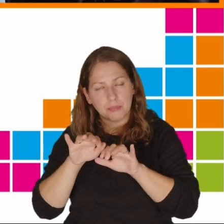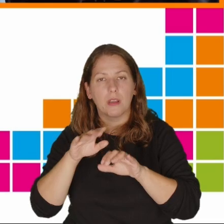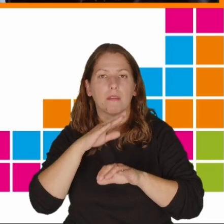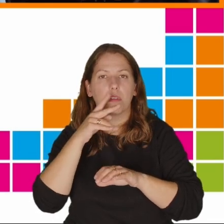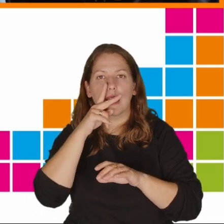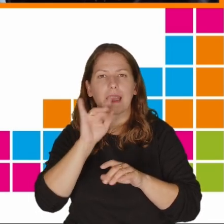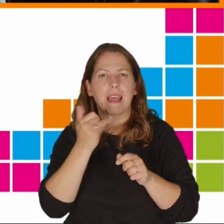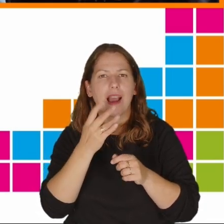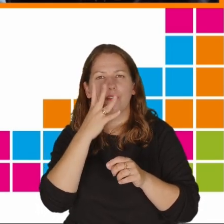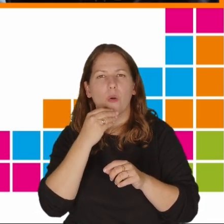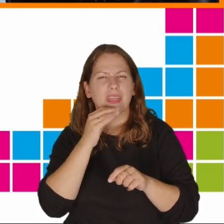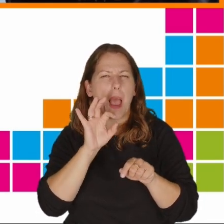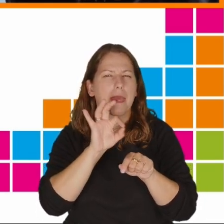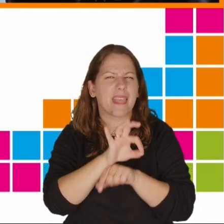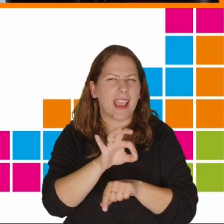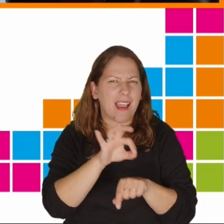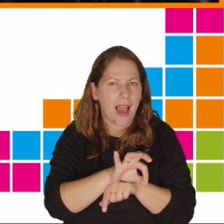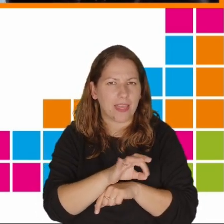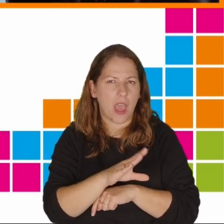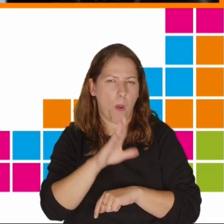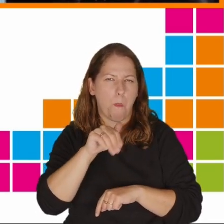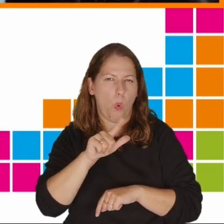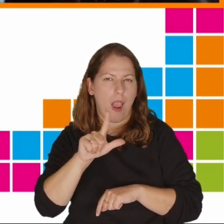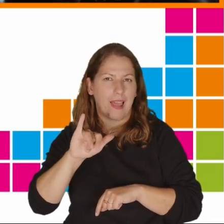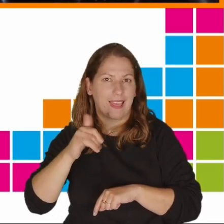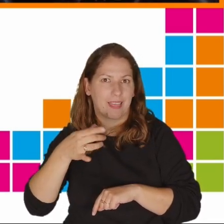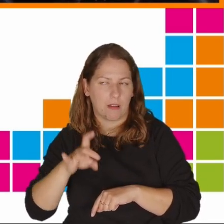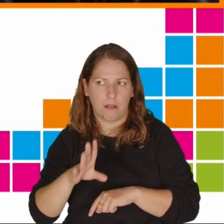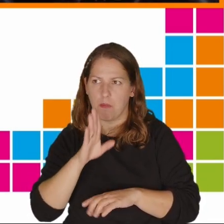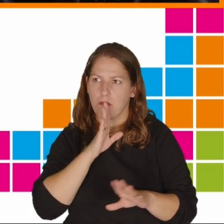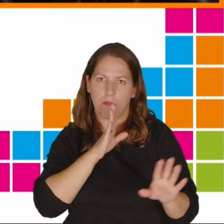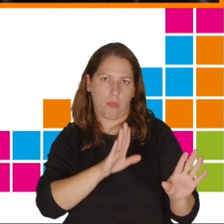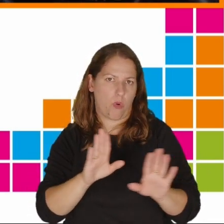nękanie, bullying, widzimy dokładnie ten sam wzorzec.